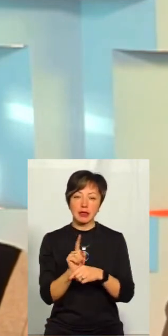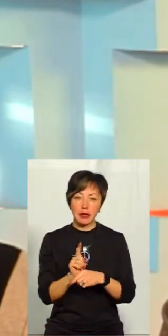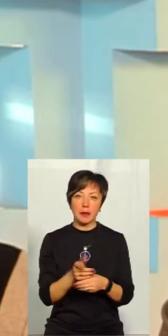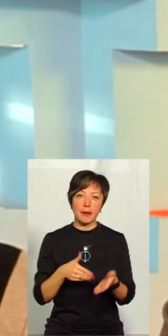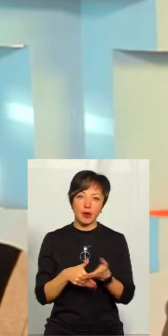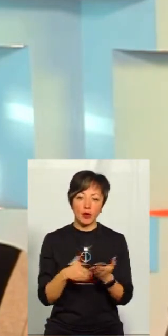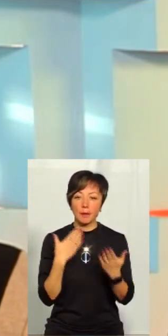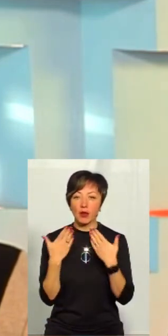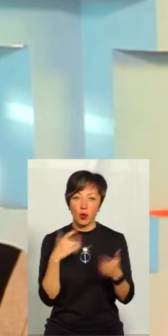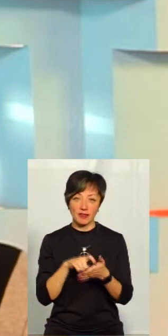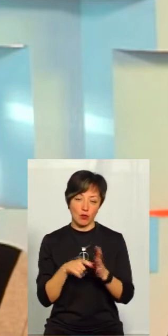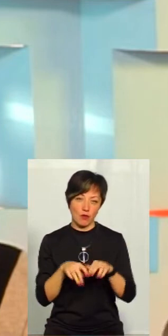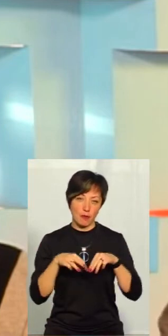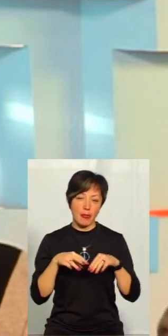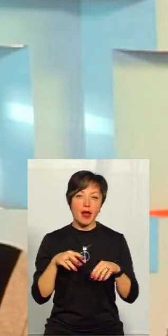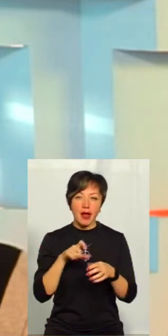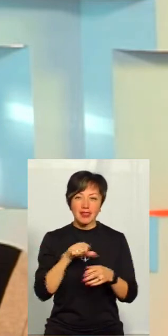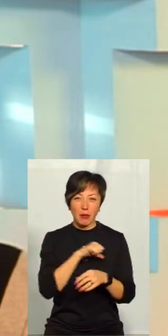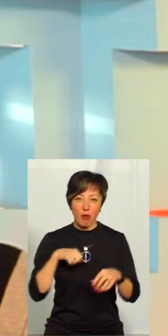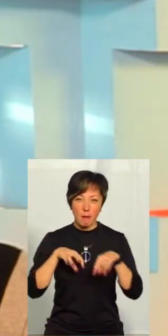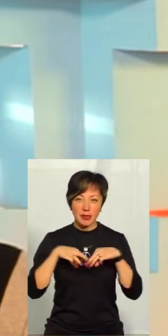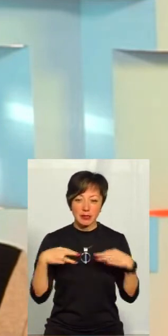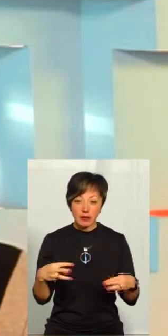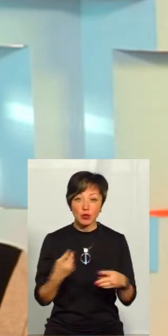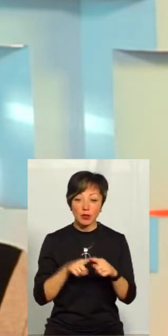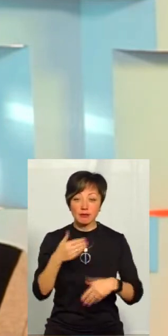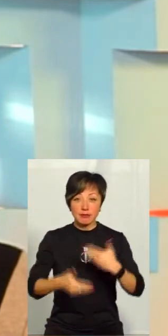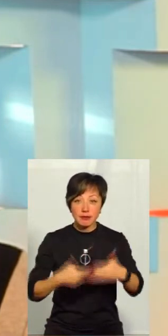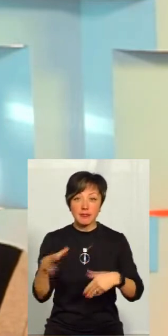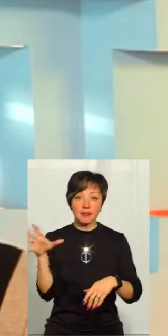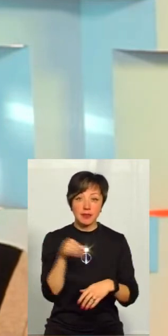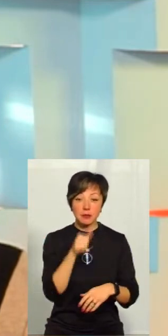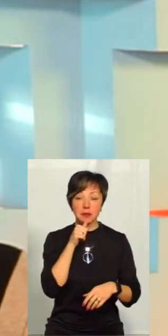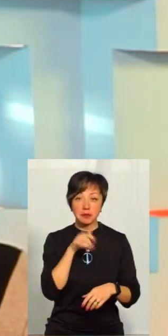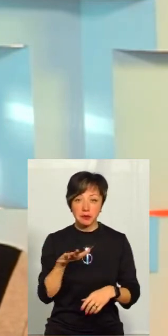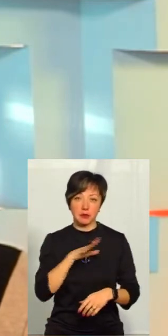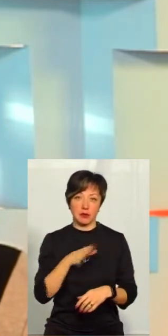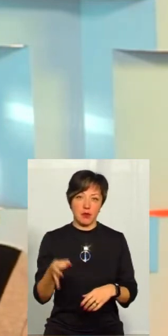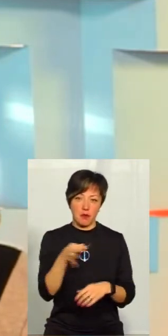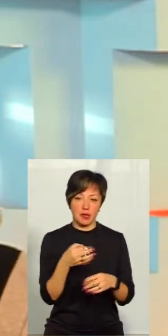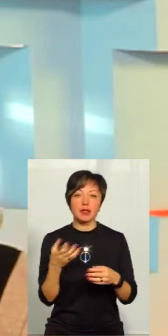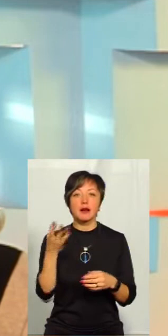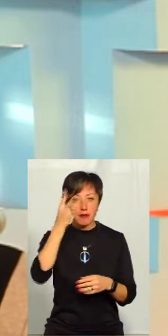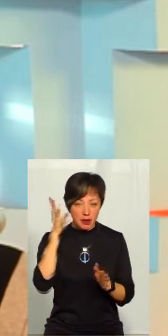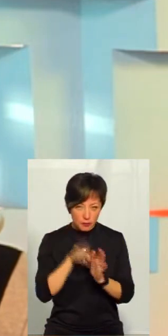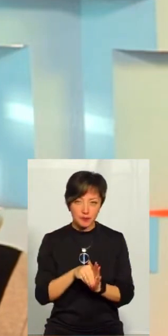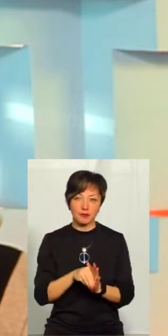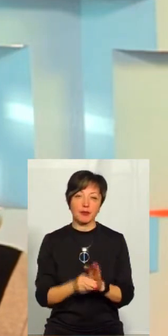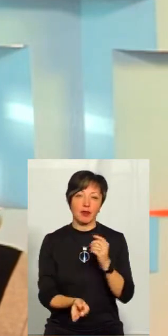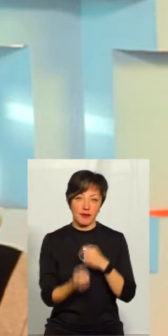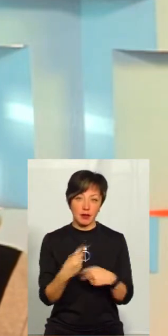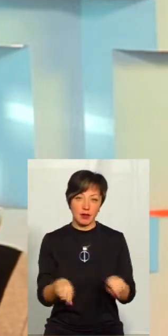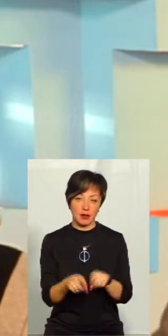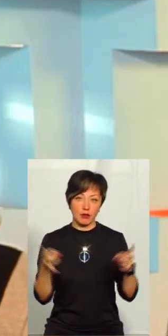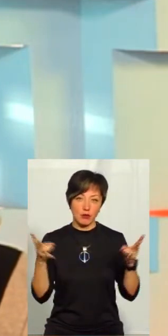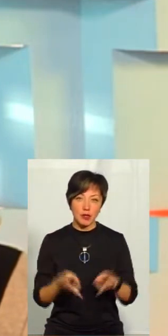підходів самого Міністерства, враховуючи оцей весь етап, який пройшли всі області, і Хмельниччина в тому числі, виникла от